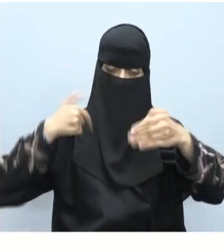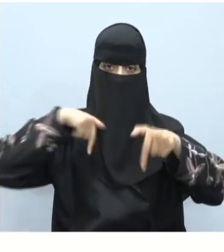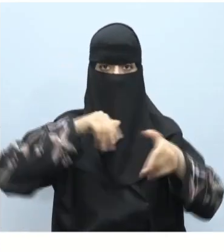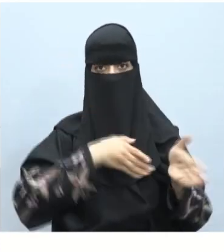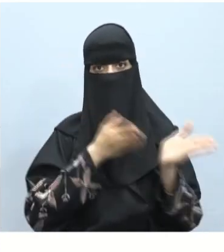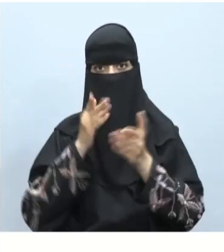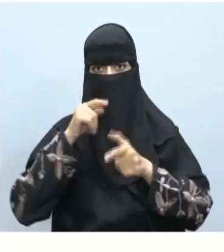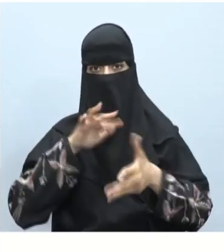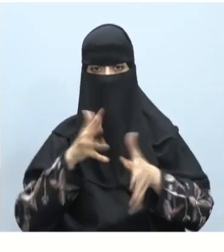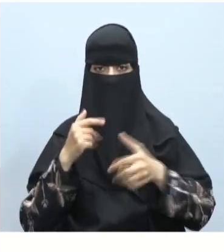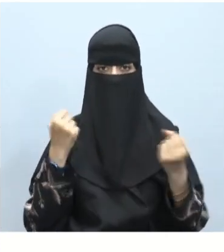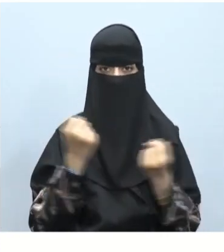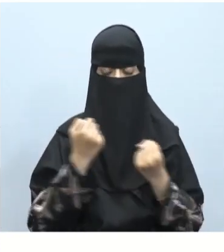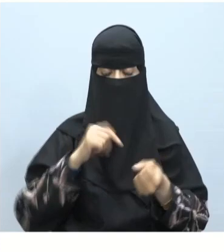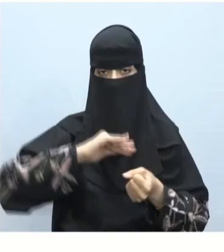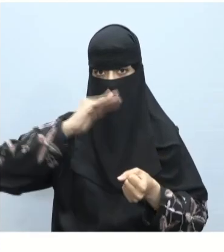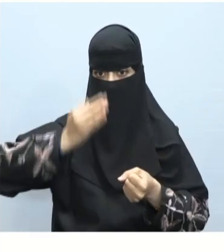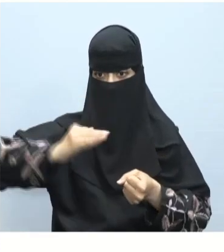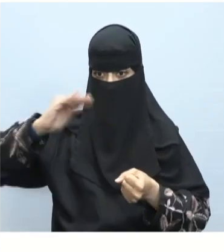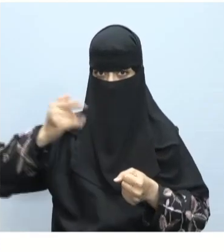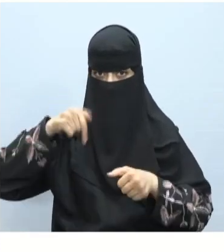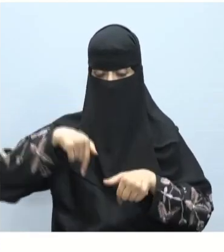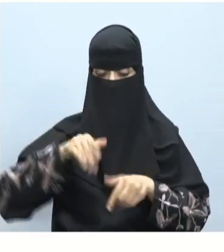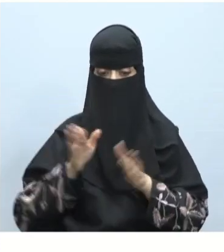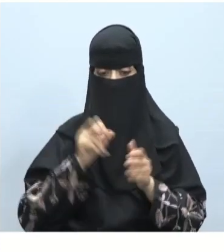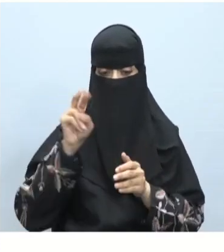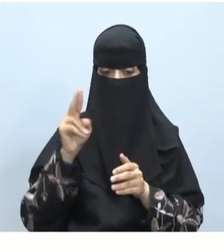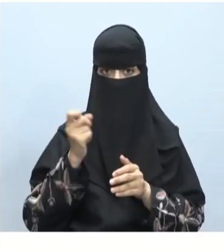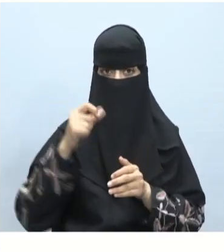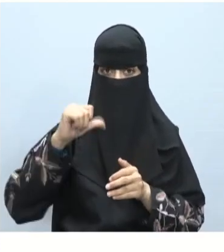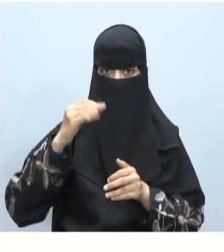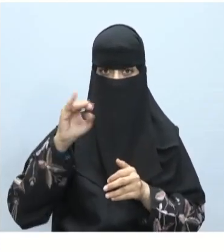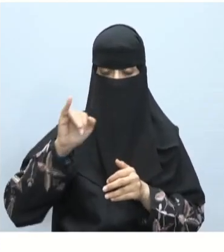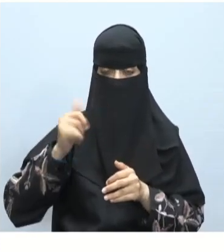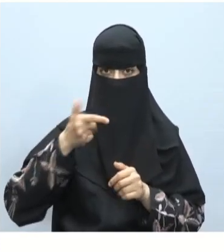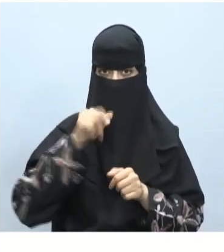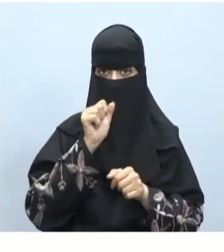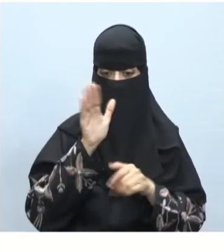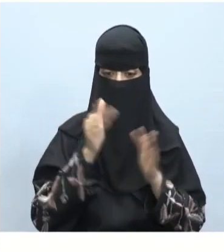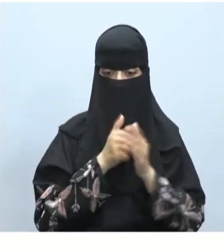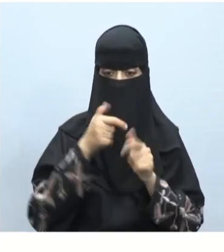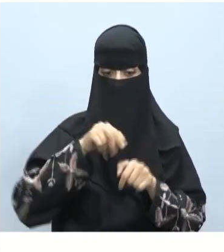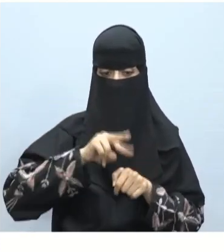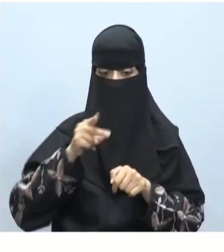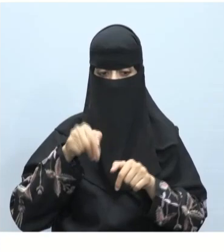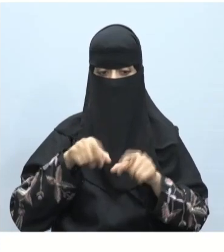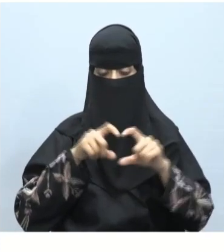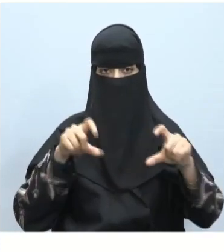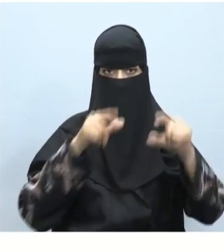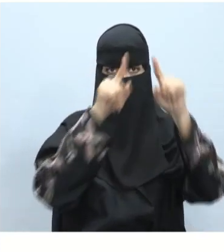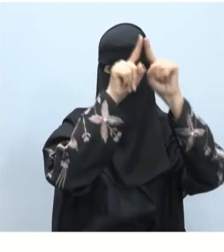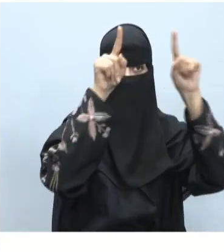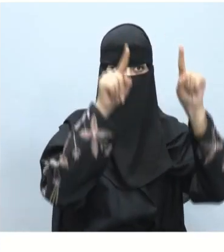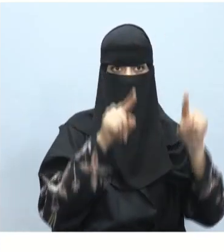يمكن القيام بها في جبل إتروجين لإنشاء صفحة في الموقع الإلكتروني الخاص بك اضغط على زر